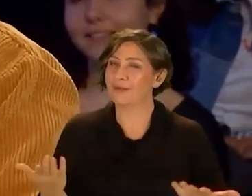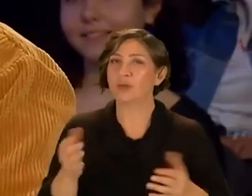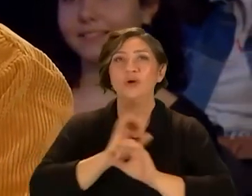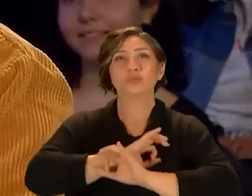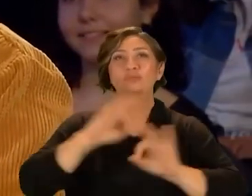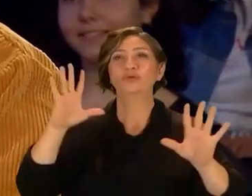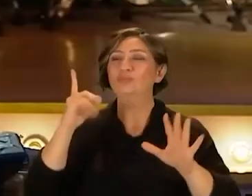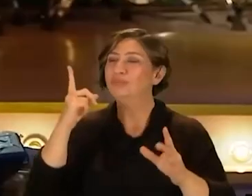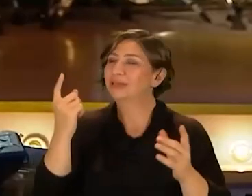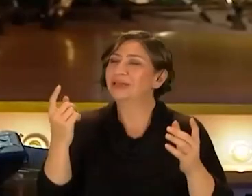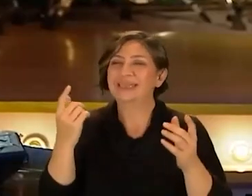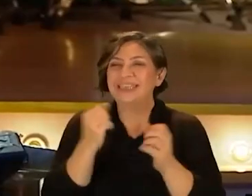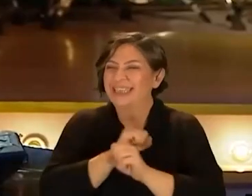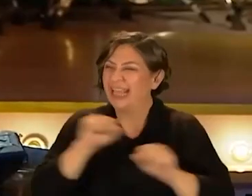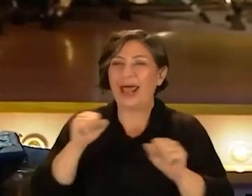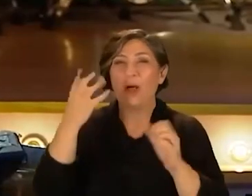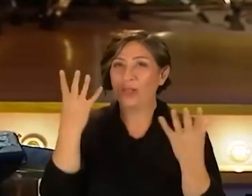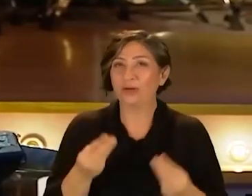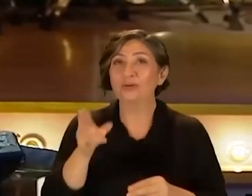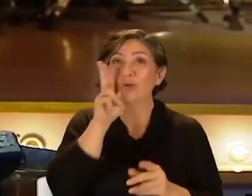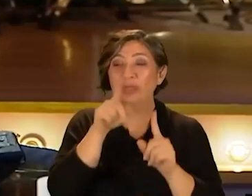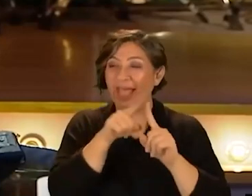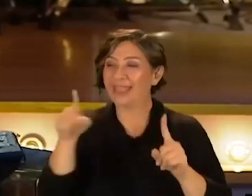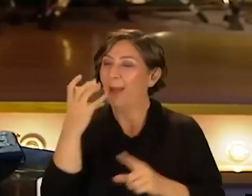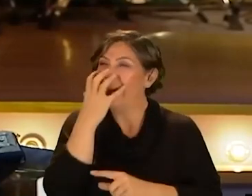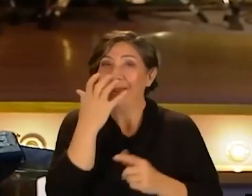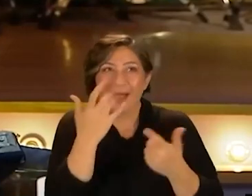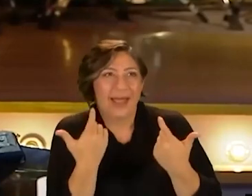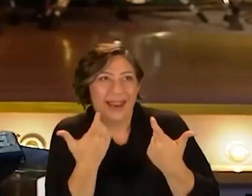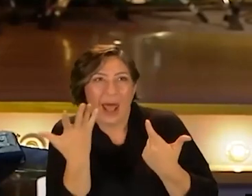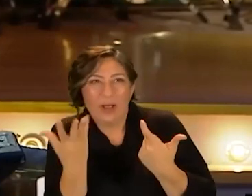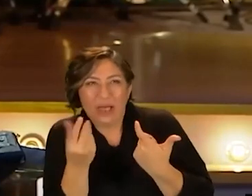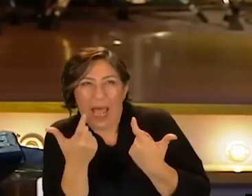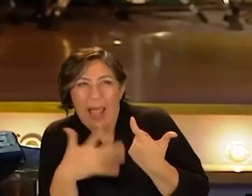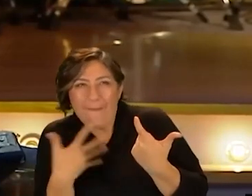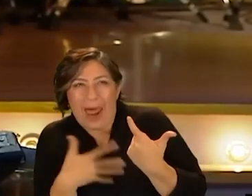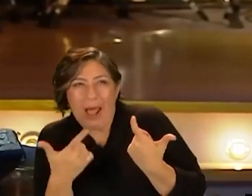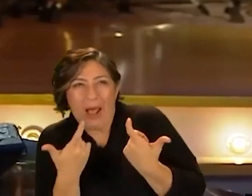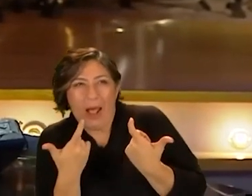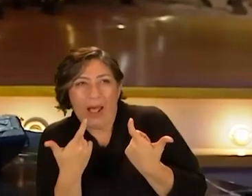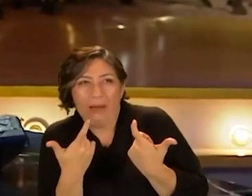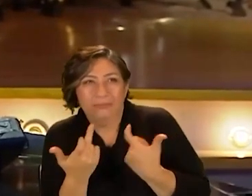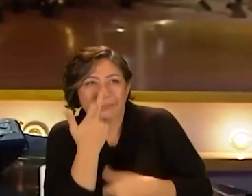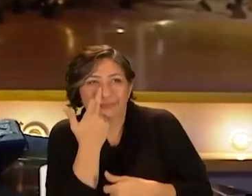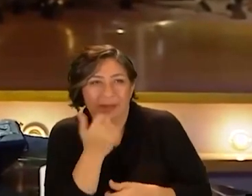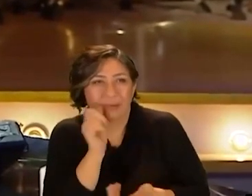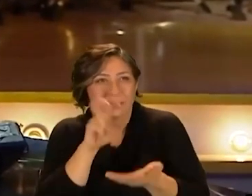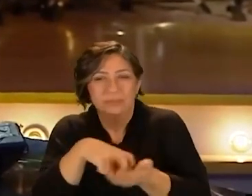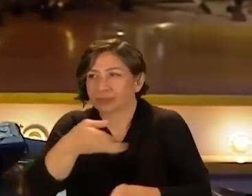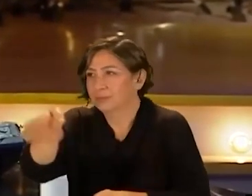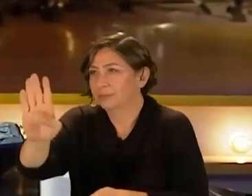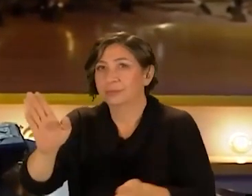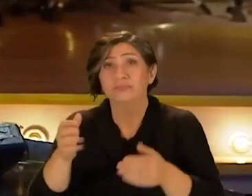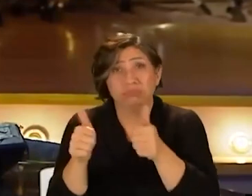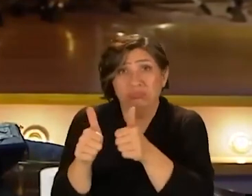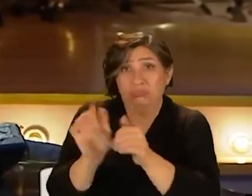evet müthiş bir kazık yedik müthiş bir kazık yedik sonuna kadar bekledik ne olacak acaba diye ve herif kalktı